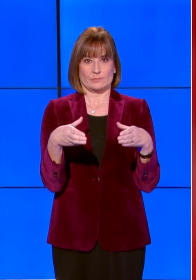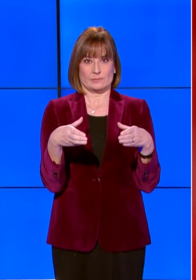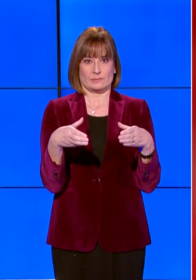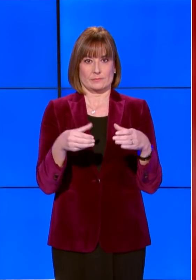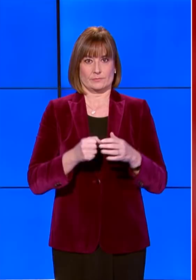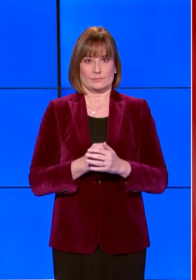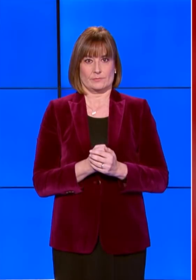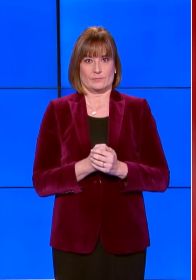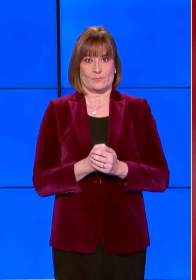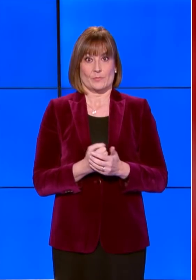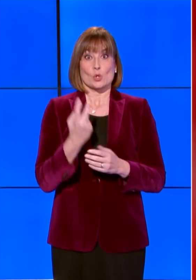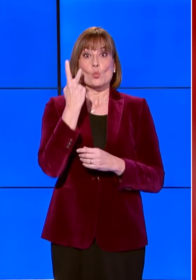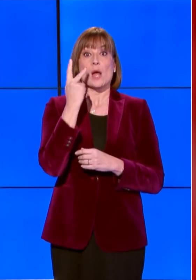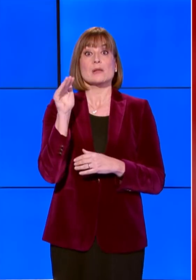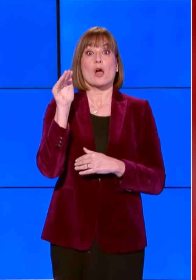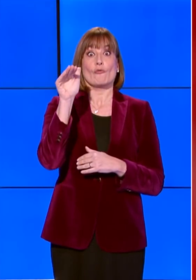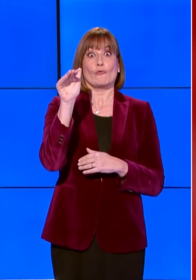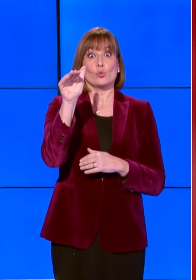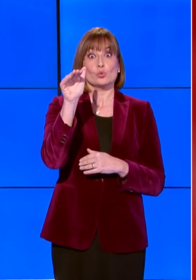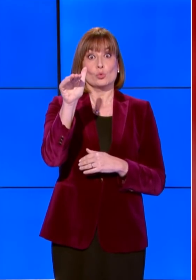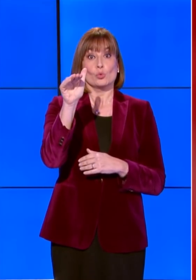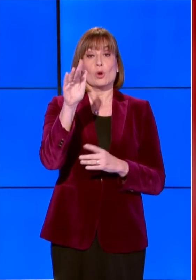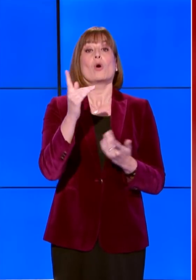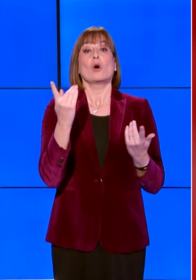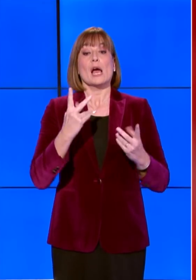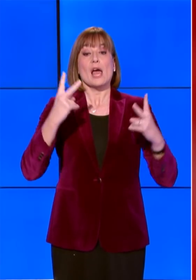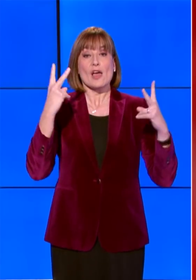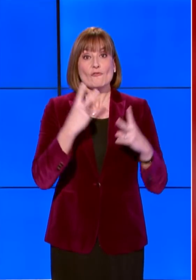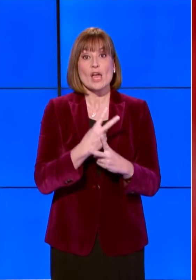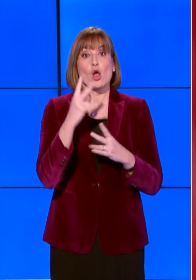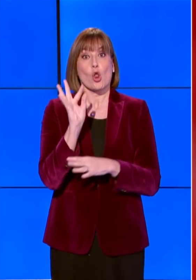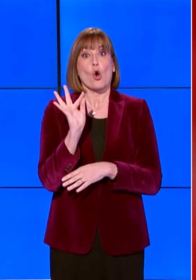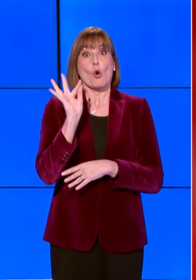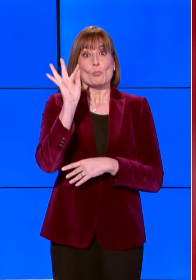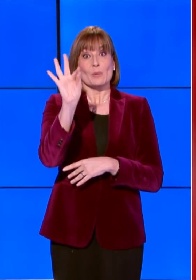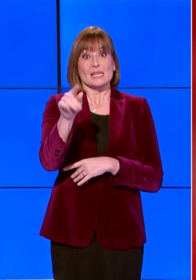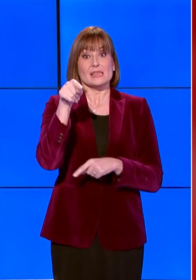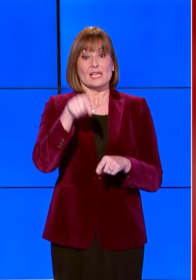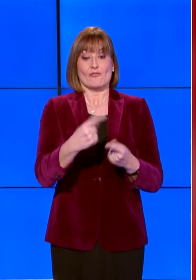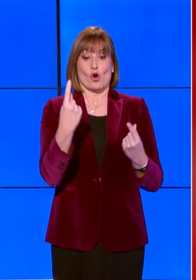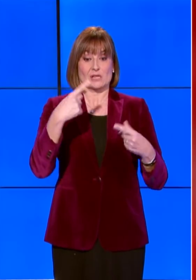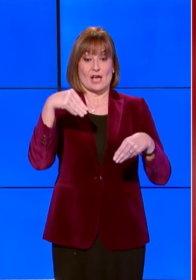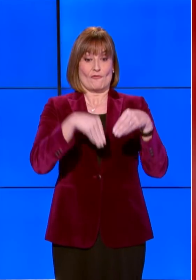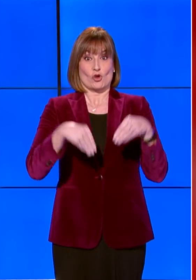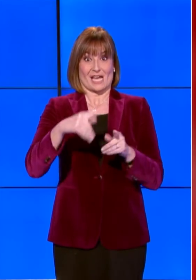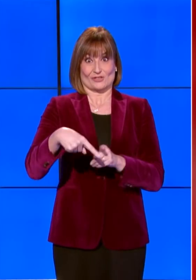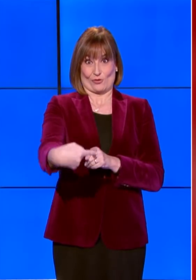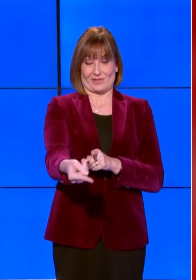L'orizzonte del futuro costituisce quindi il vero oggetto dell'imminente confronto elettorale.